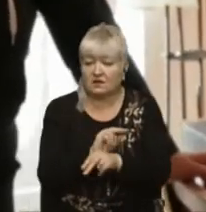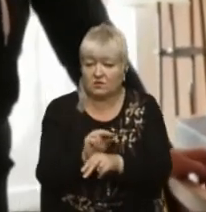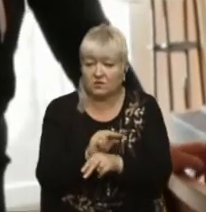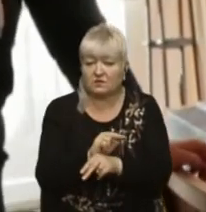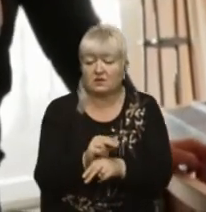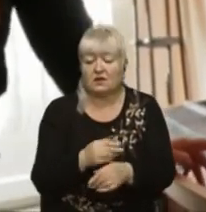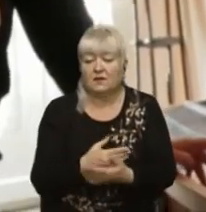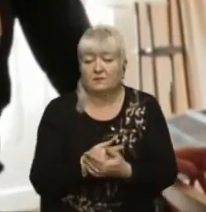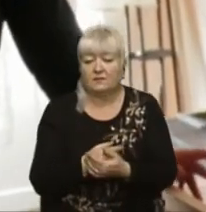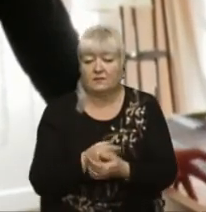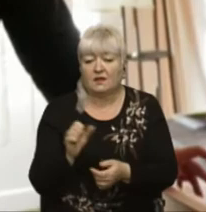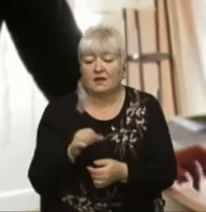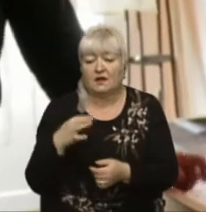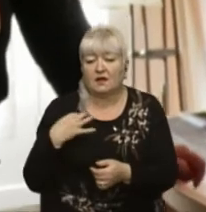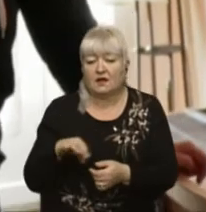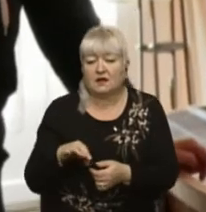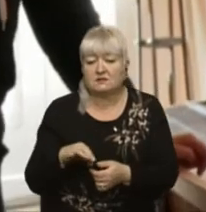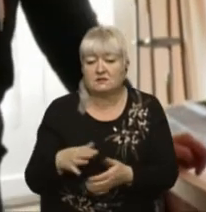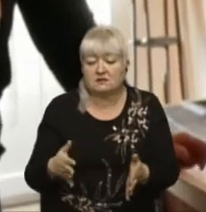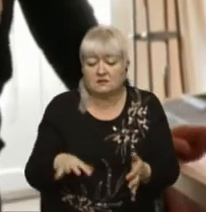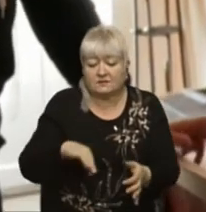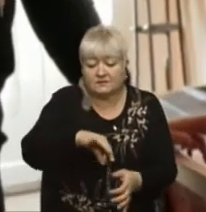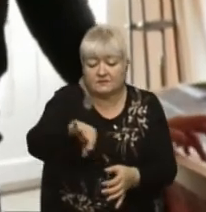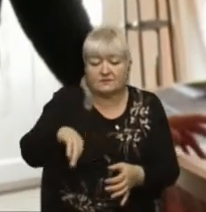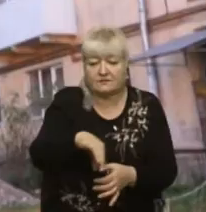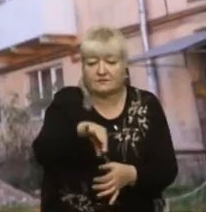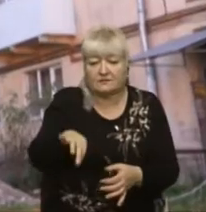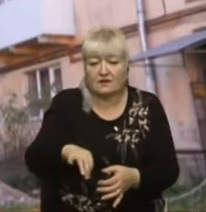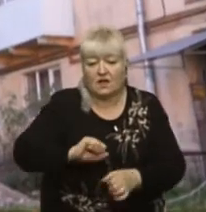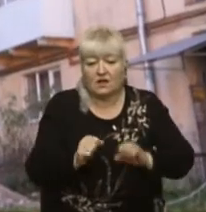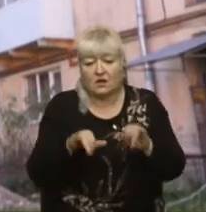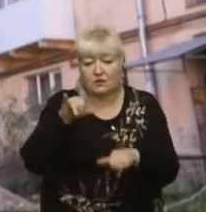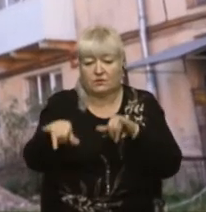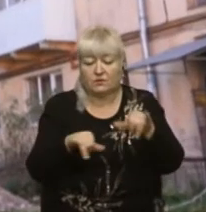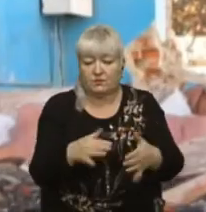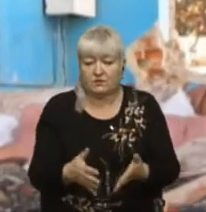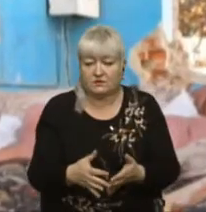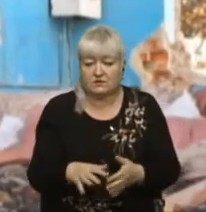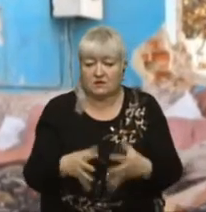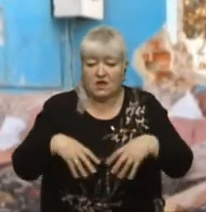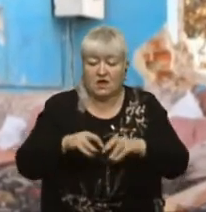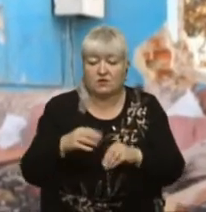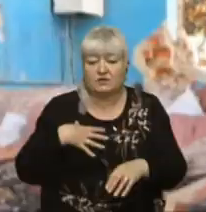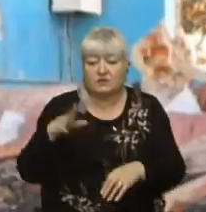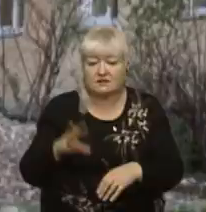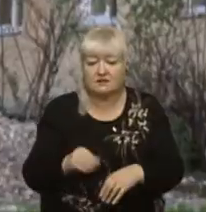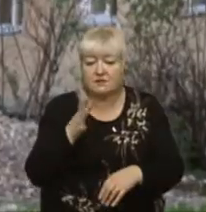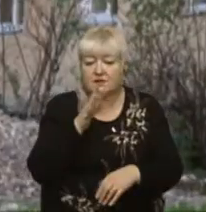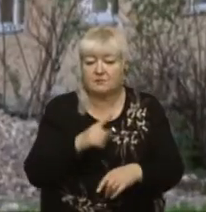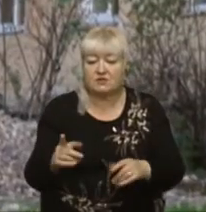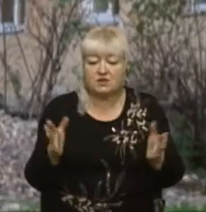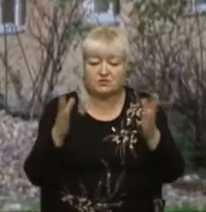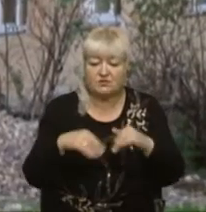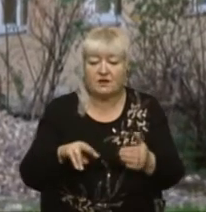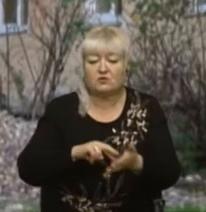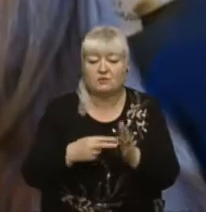процедури, а син в мене висить в повітрі, тобто він, так знаєте, по друзях. Родини загиблих під час обвалу забезпечити власним житлом